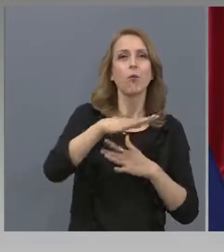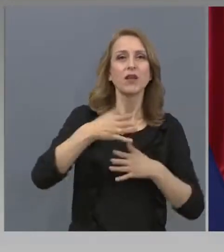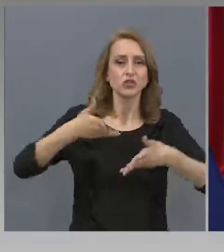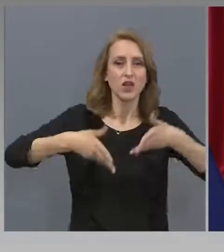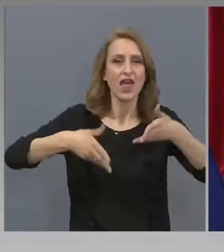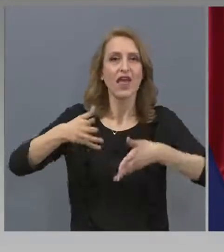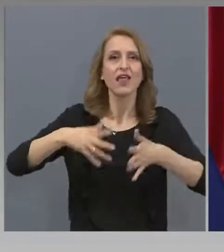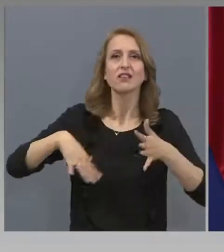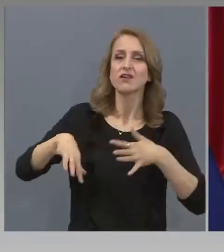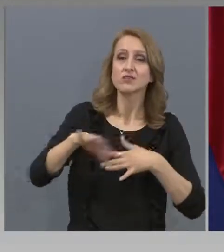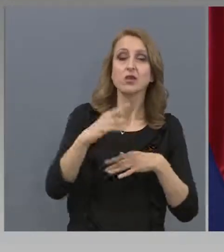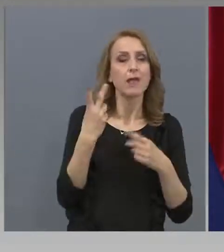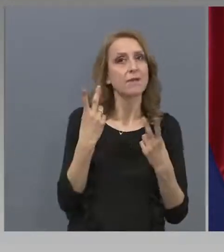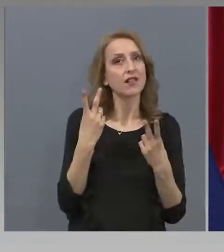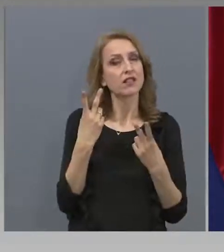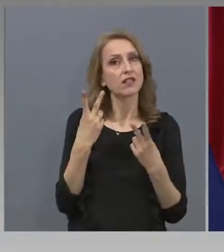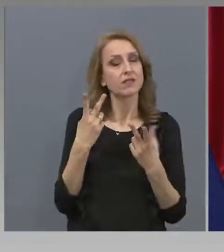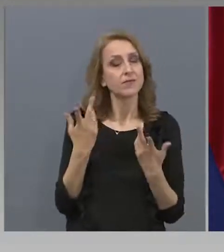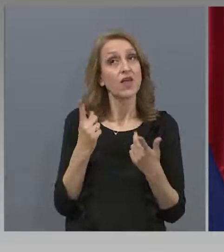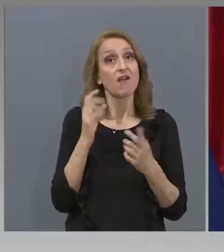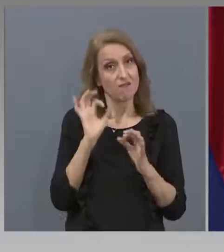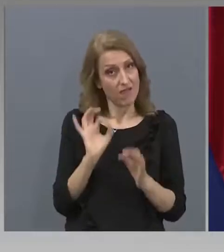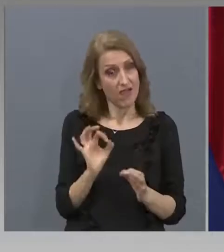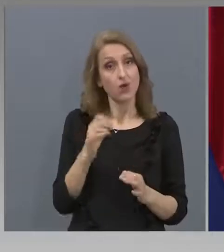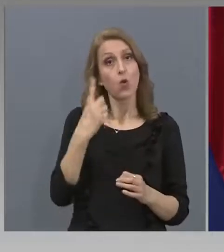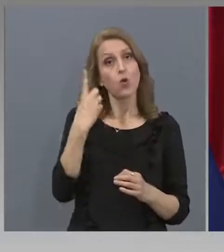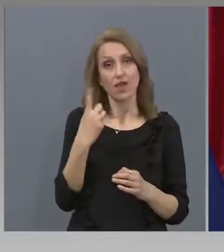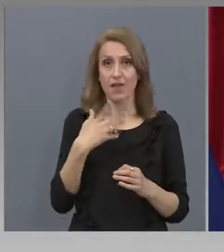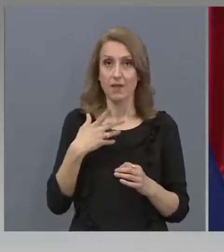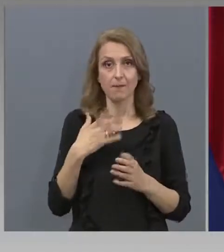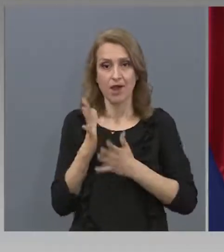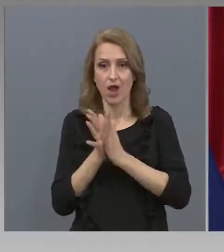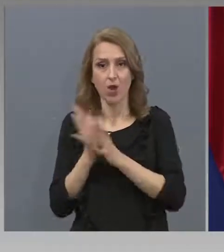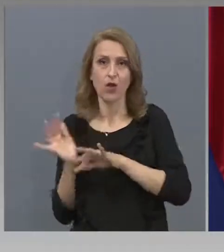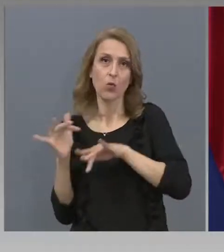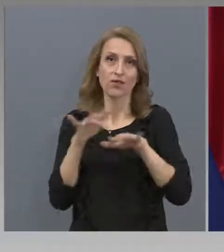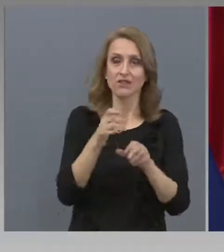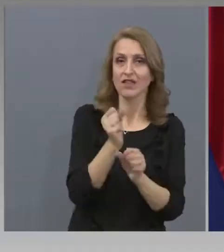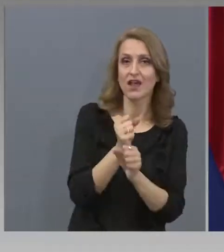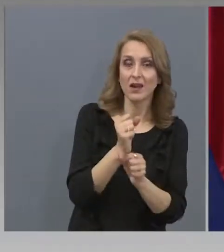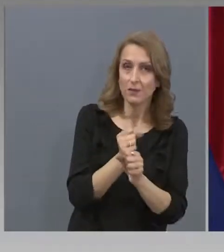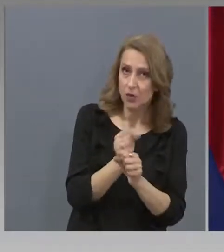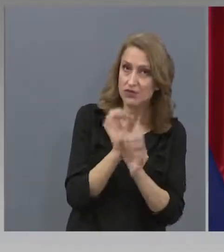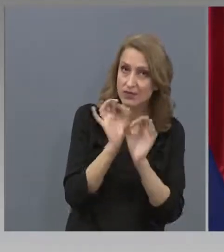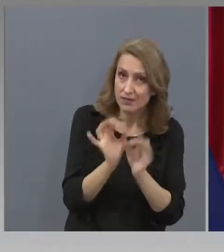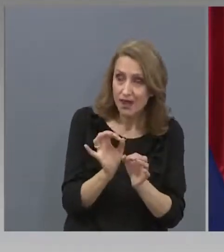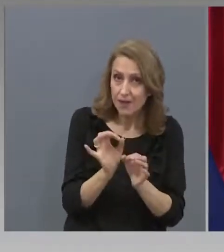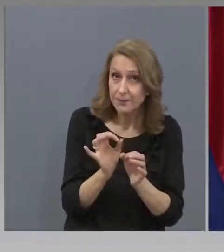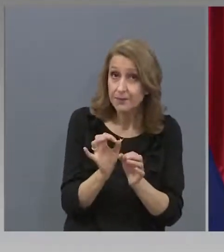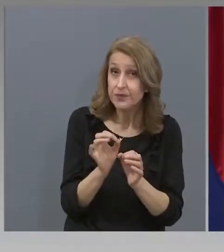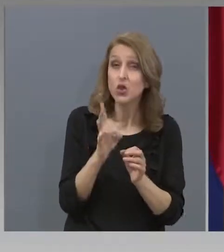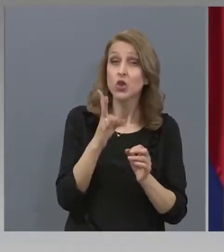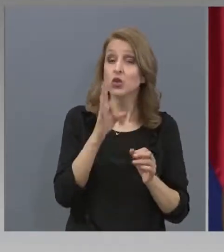те дават двояк ефект. От една страна създават заетост, само че като резултат на това, освен хората да са си взели